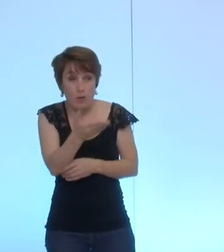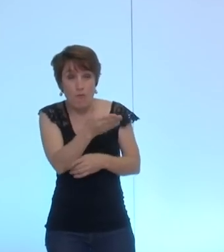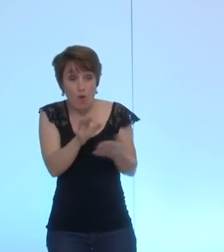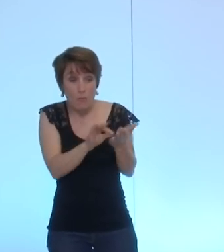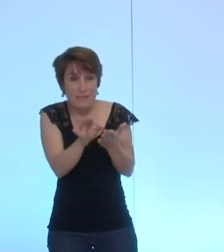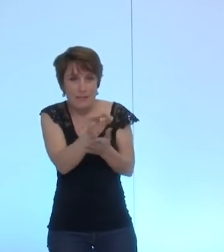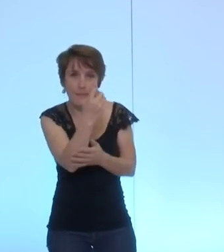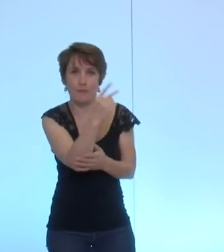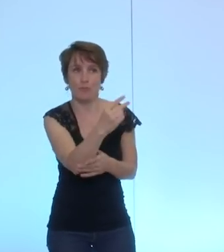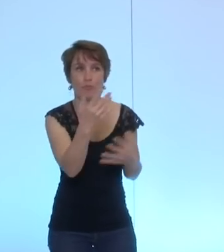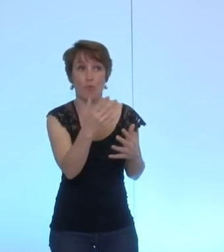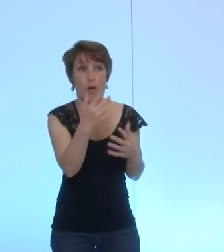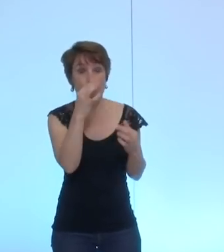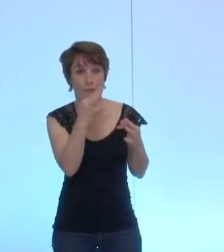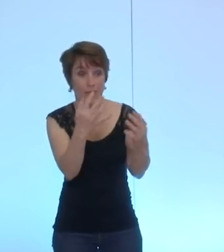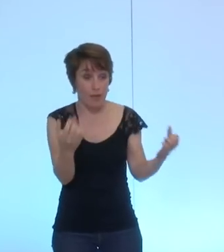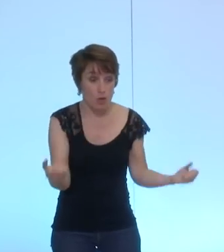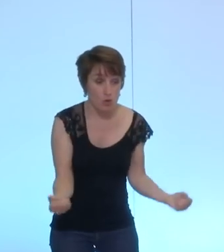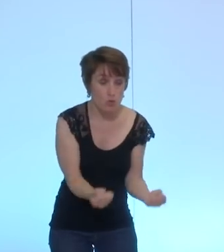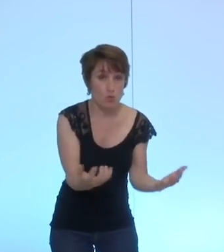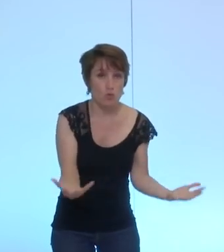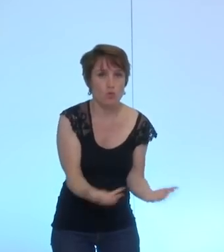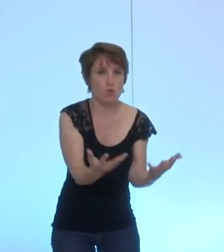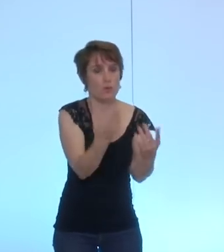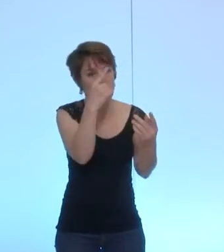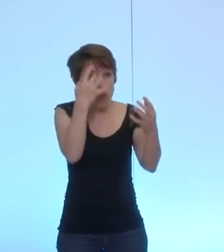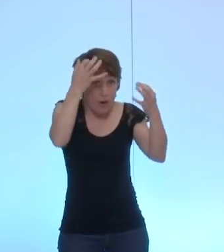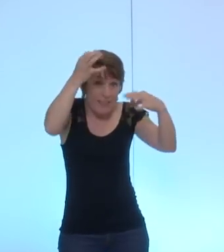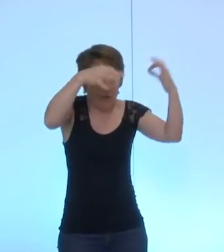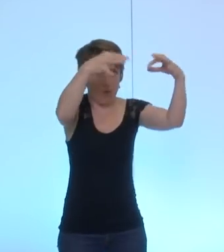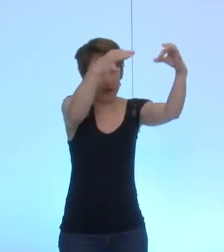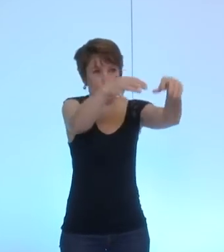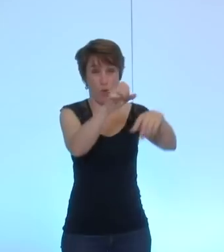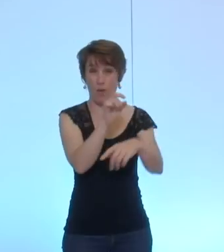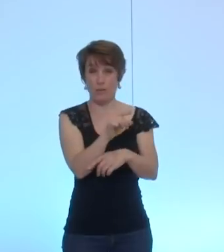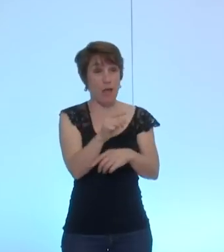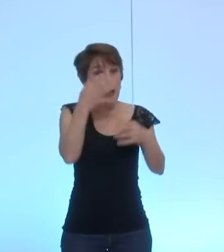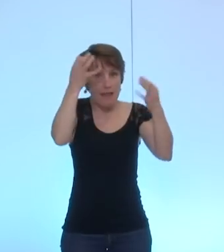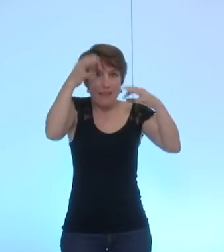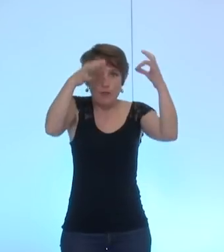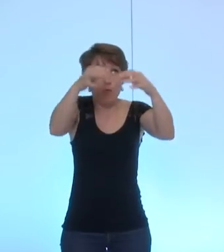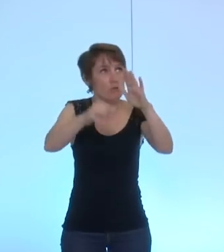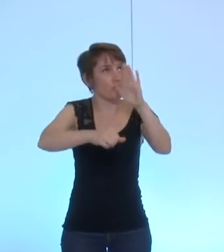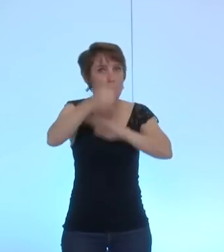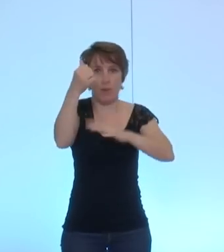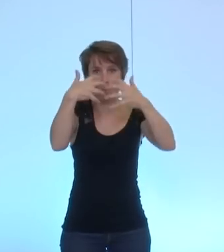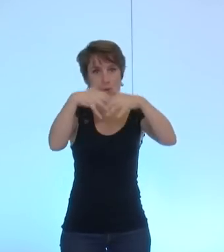dans le soutien à l'innovation qui est le principal moteur de l'économie grenobloise. Car